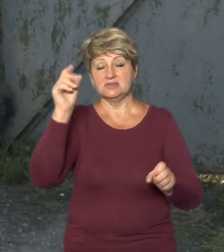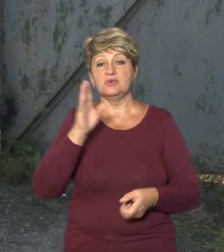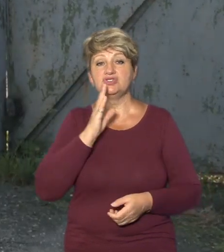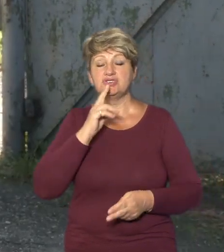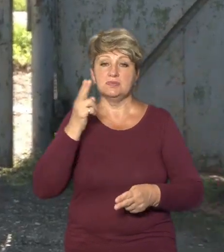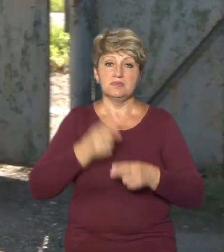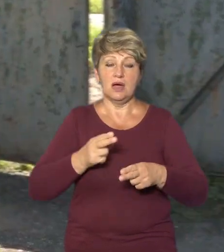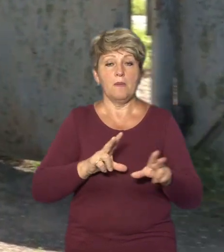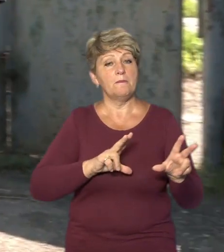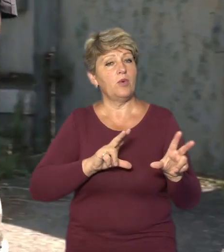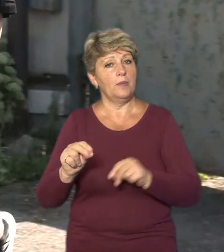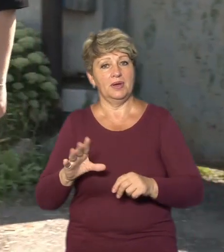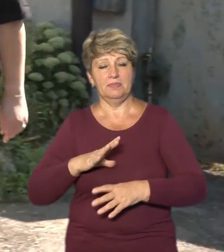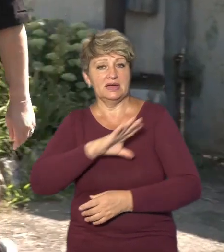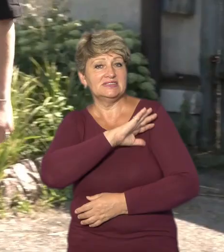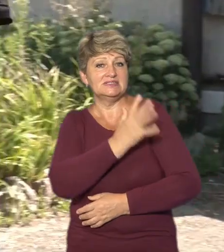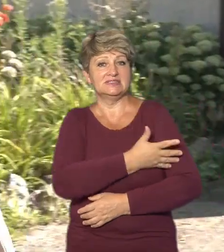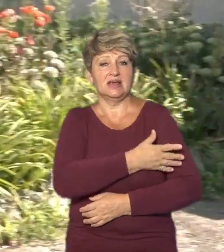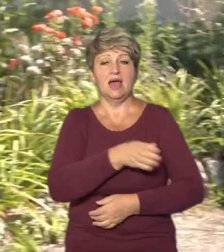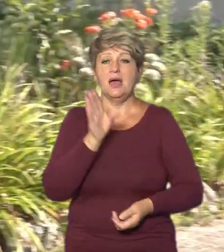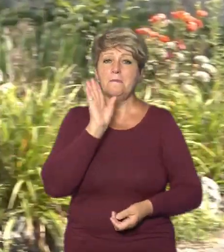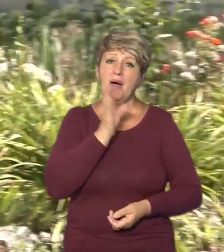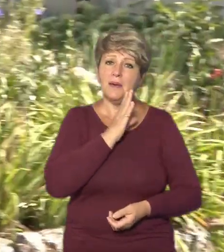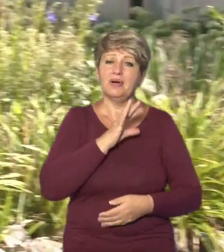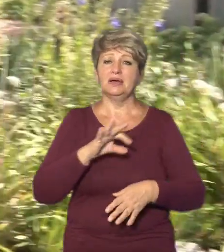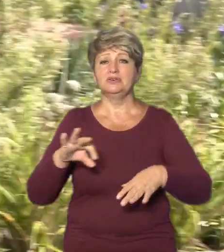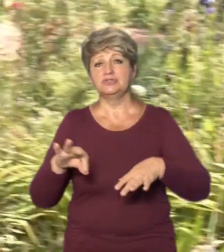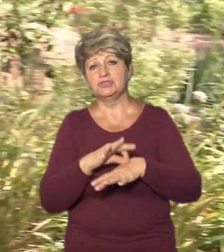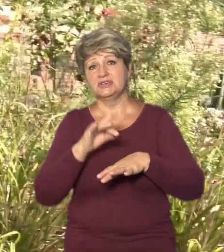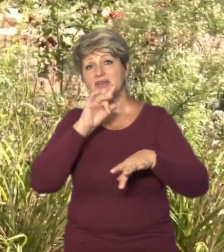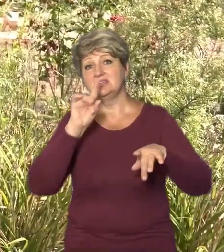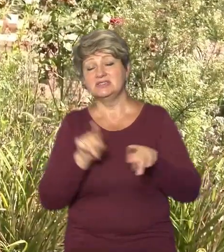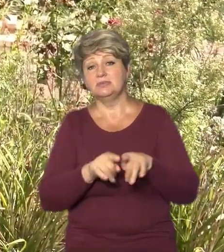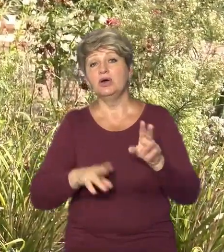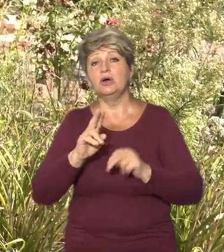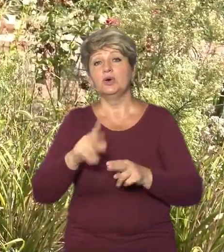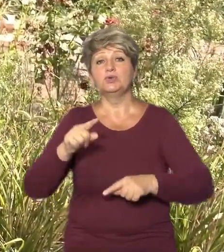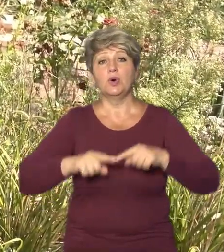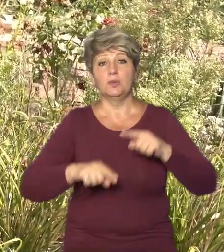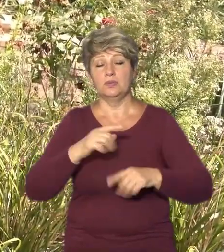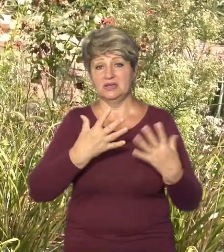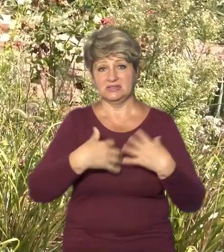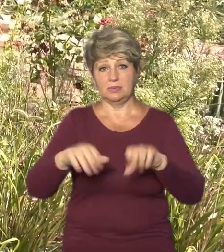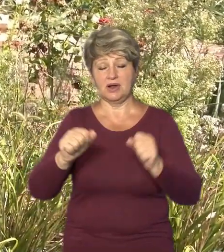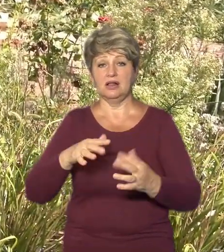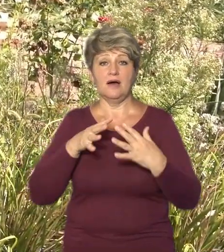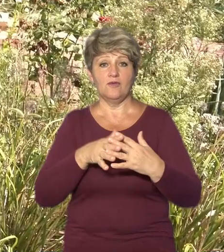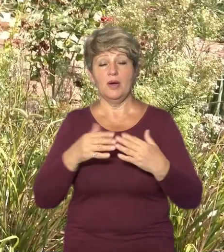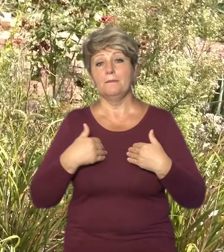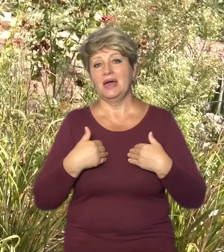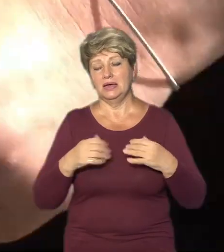пообіцяли бути сильними. Мамами, дружинами, сестрами. Всі, чи їх близьких, забрала війна. Ми